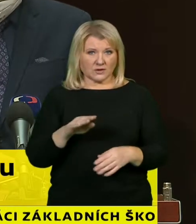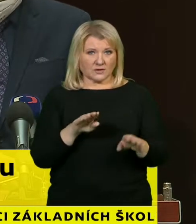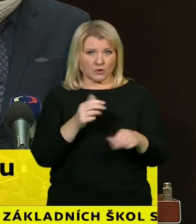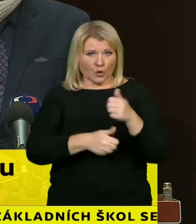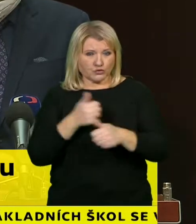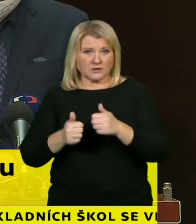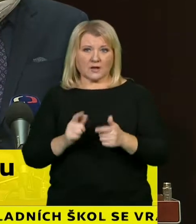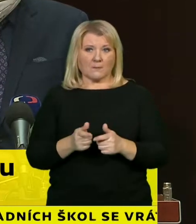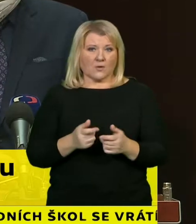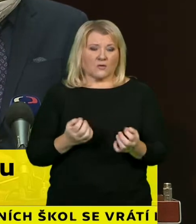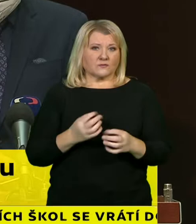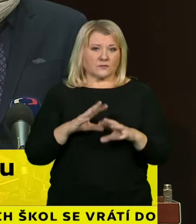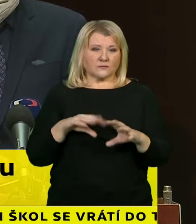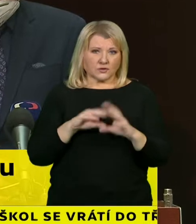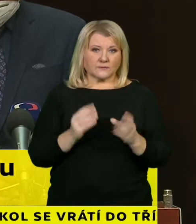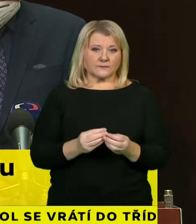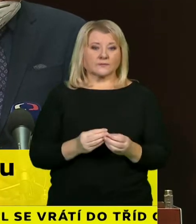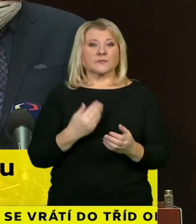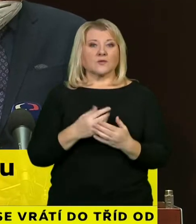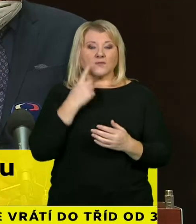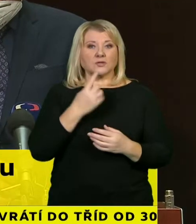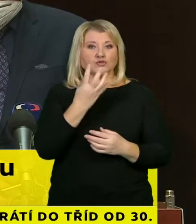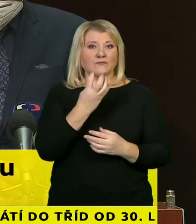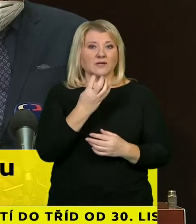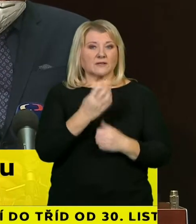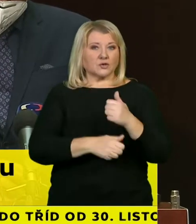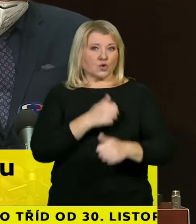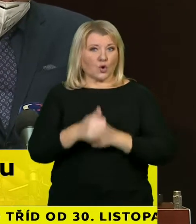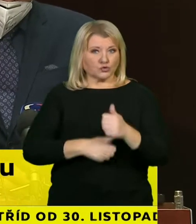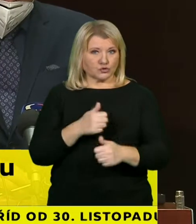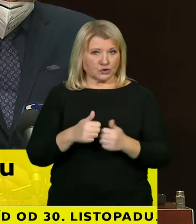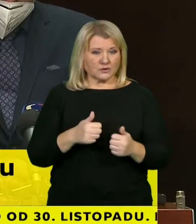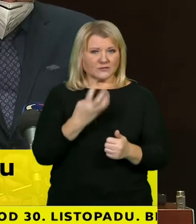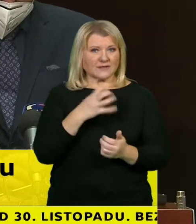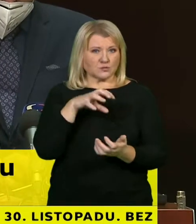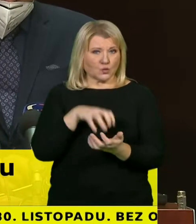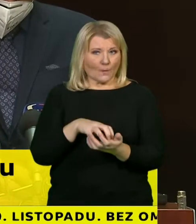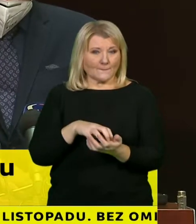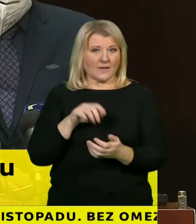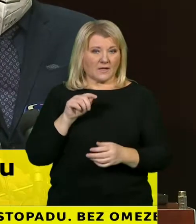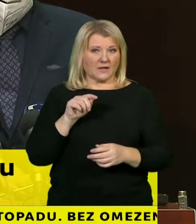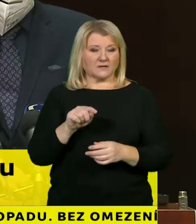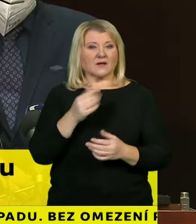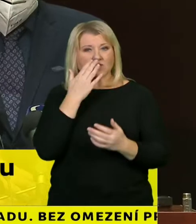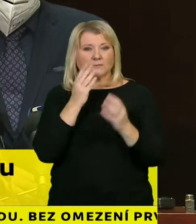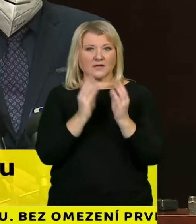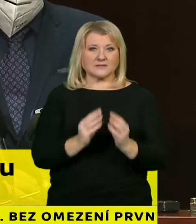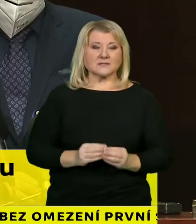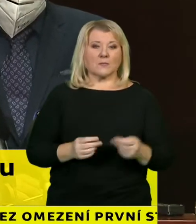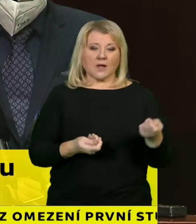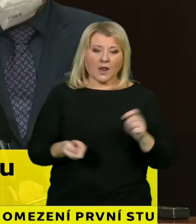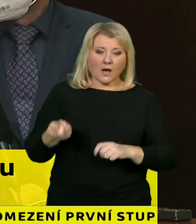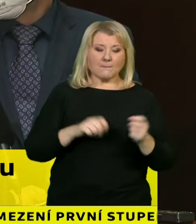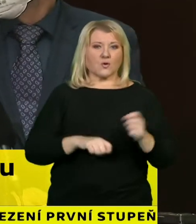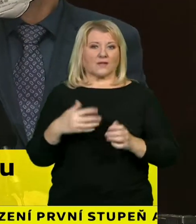Pokud se podíváte na školskou matici pro čtvrtý stupeň, tak toto opatření, ta skupinová výuka u těch laboratorních a klinických